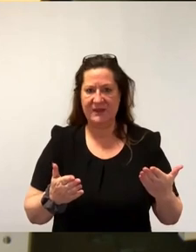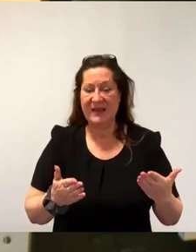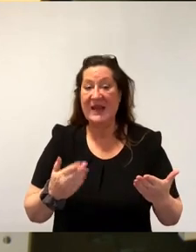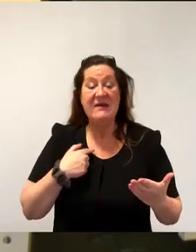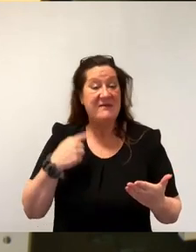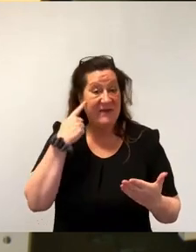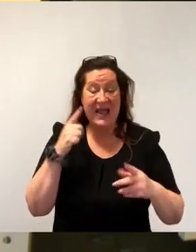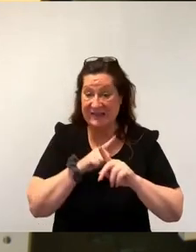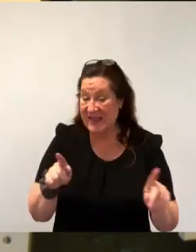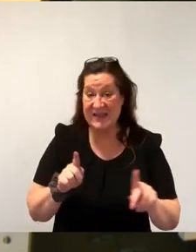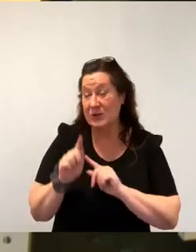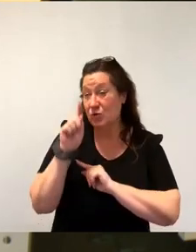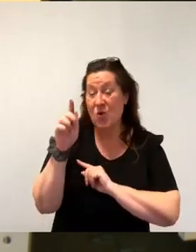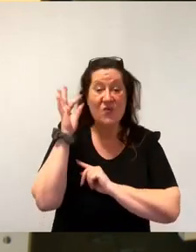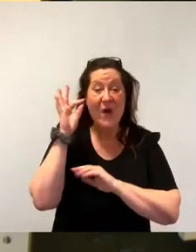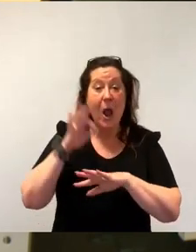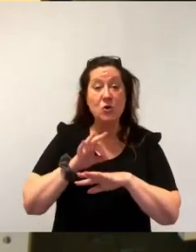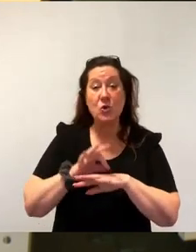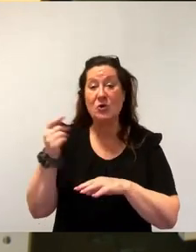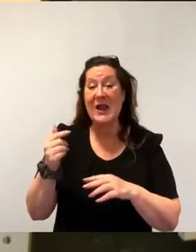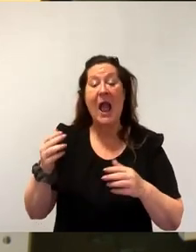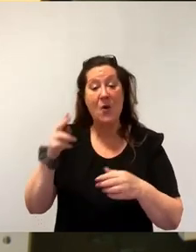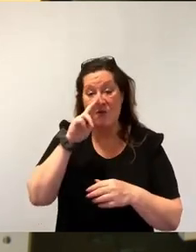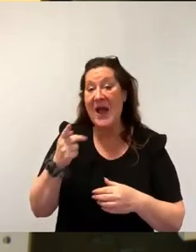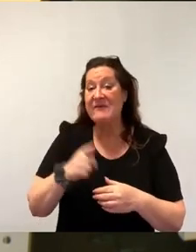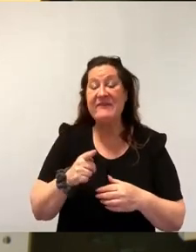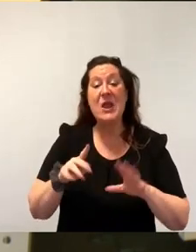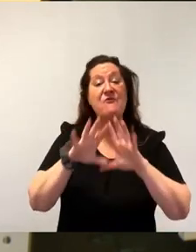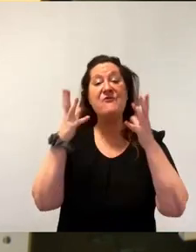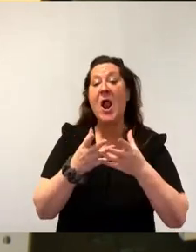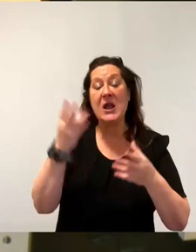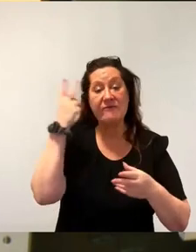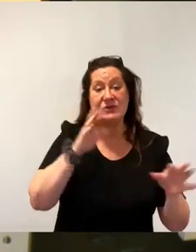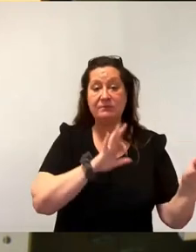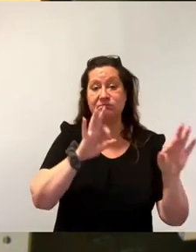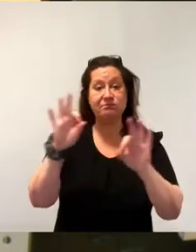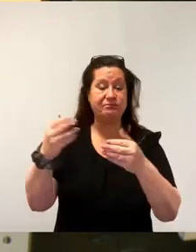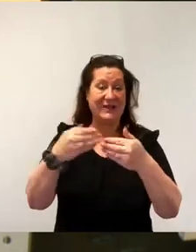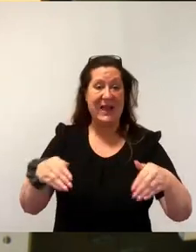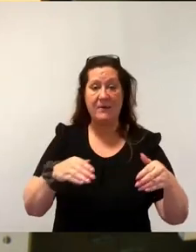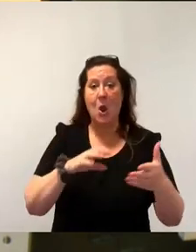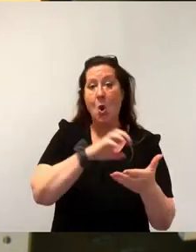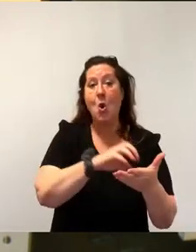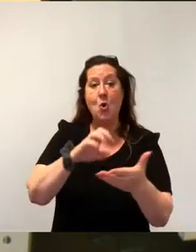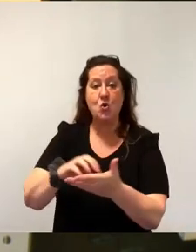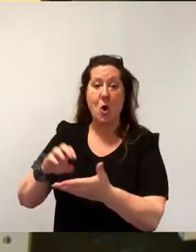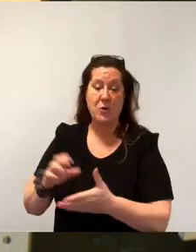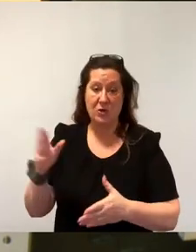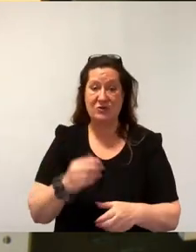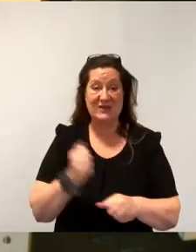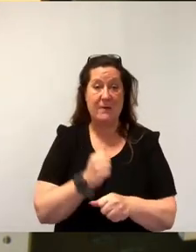Völkerverständigung in Form einer über die Grenzen hinweg stattfindenden kommunalen Zusammenarbeit im Wege stehen sollte.